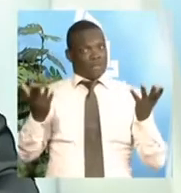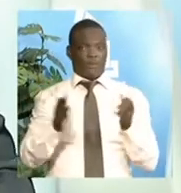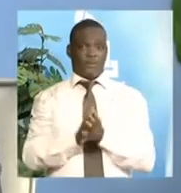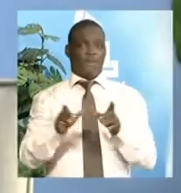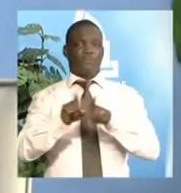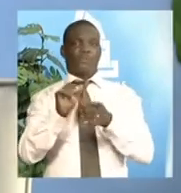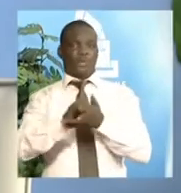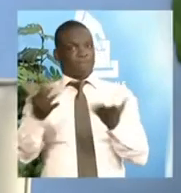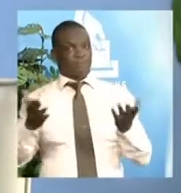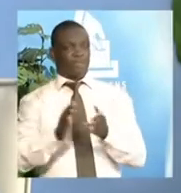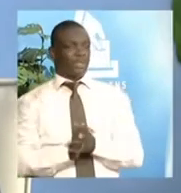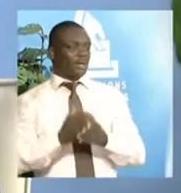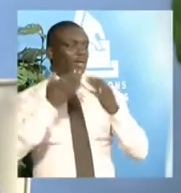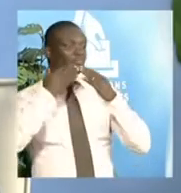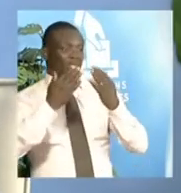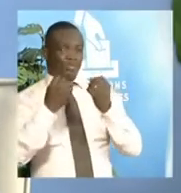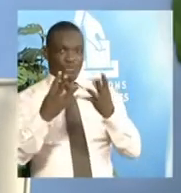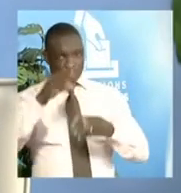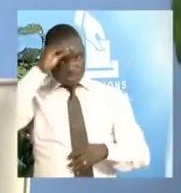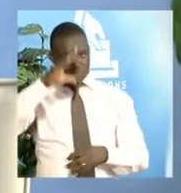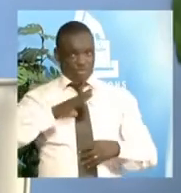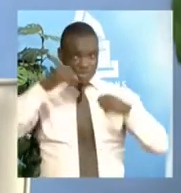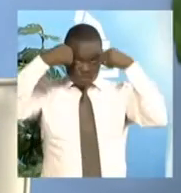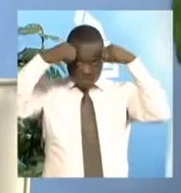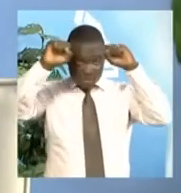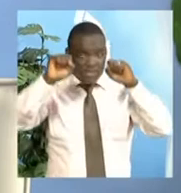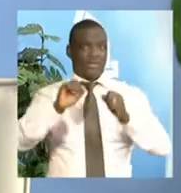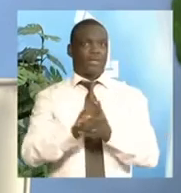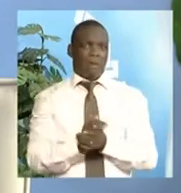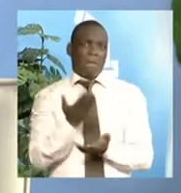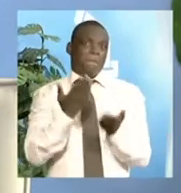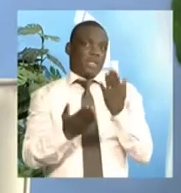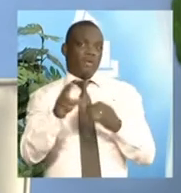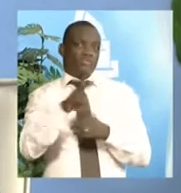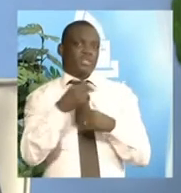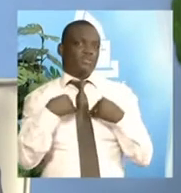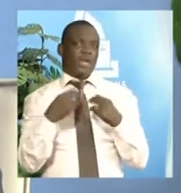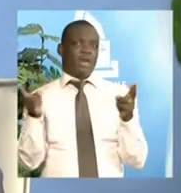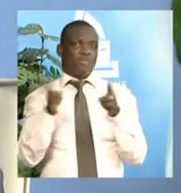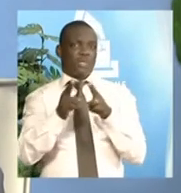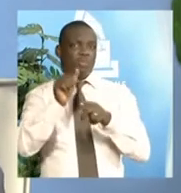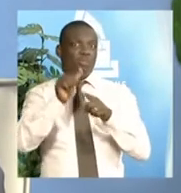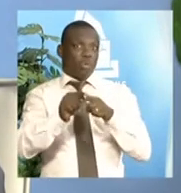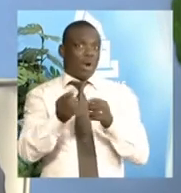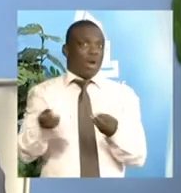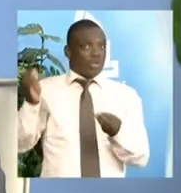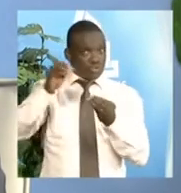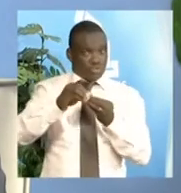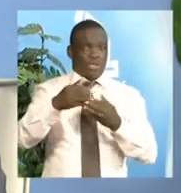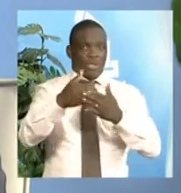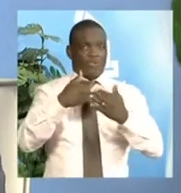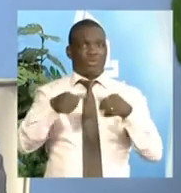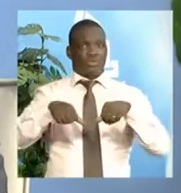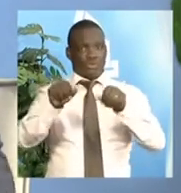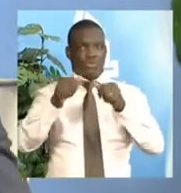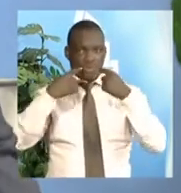En tout cas, merci bien, M. le Président. Peut-être que vous avez un petit mot à ajouter avant que nous poursuivions la proclamation des